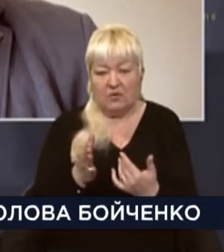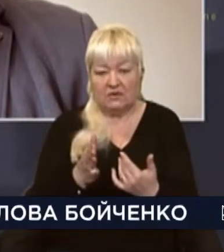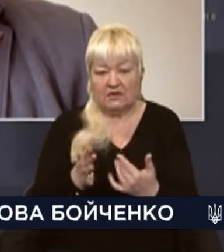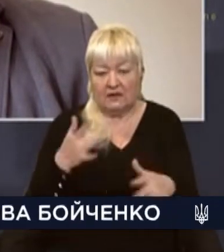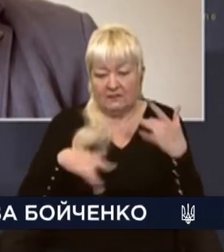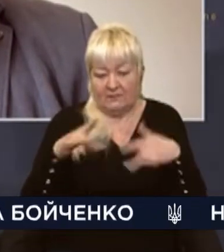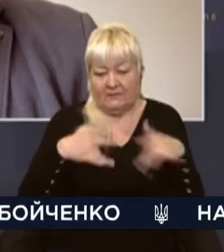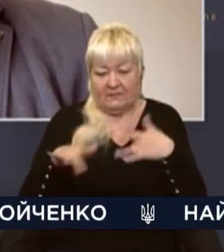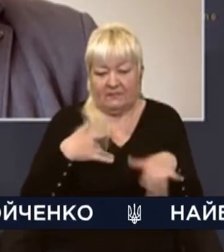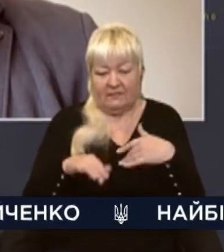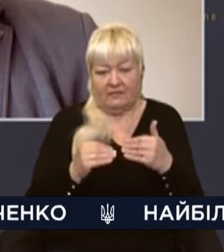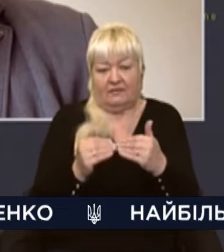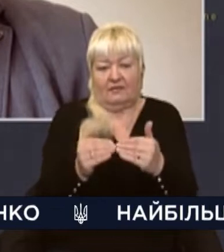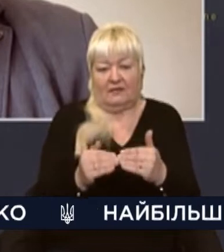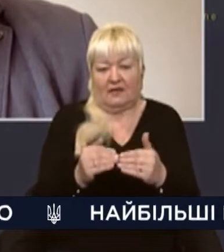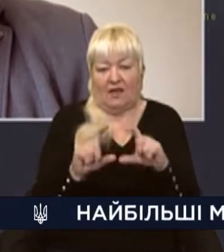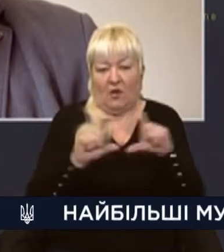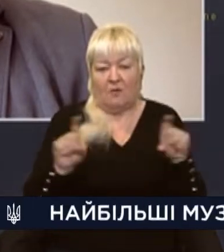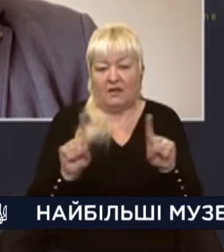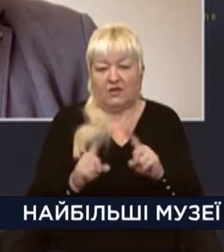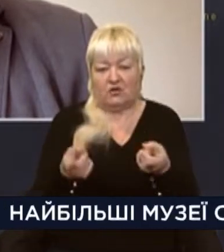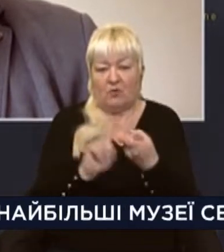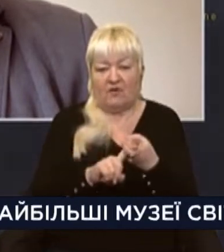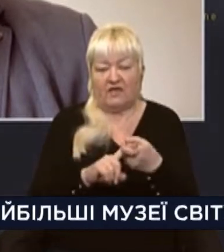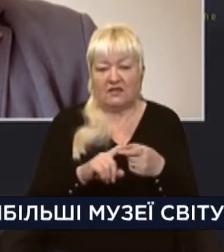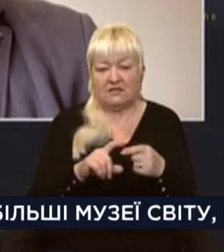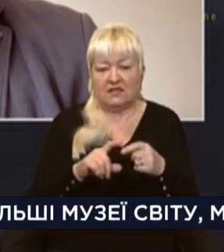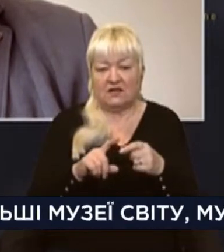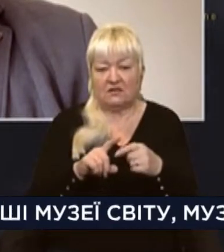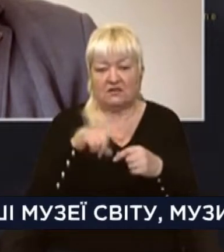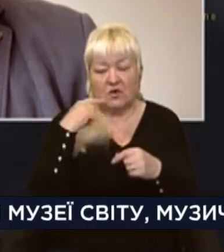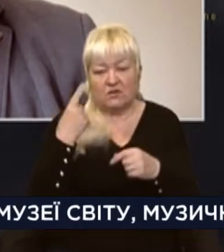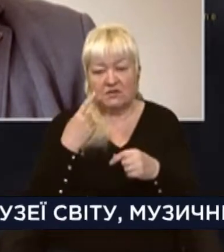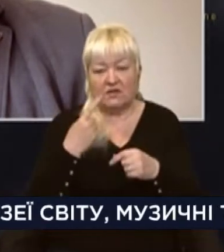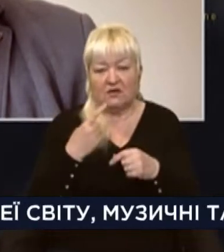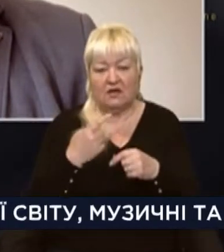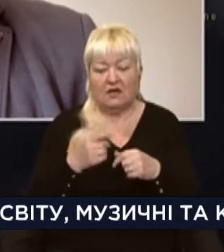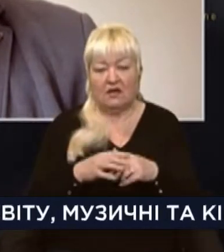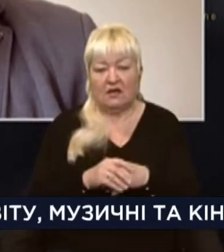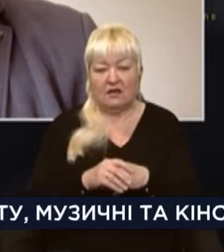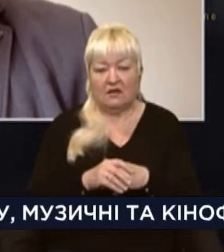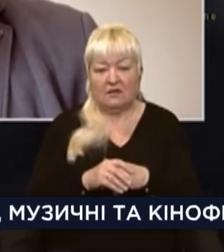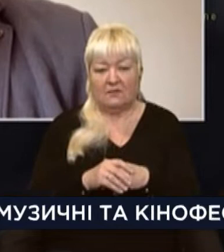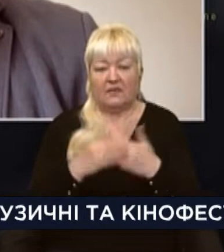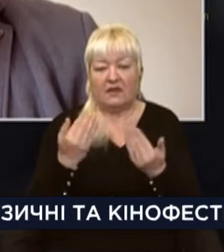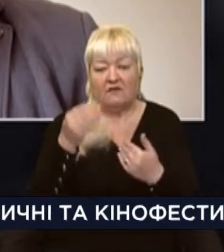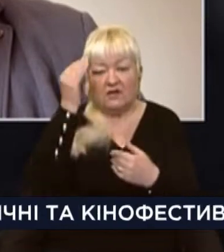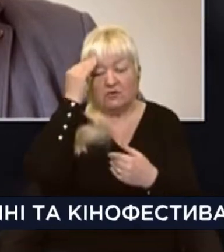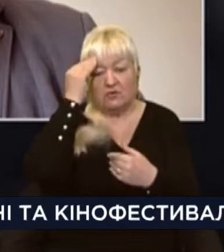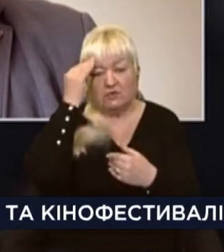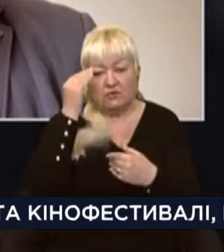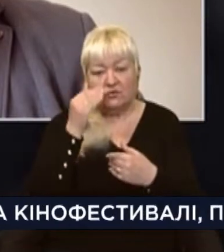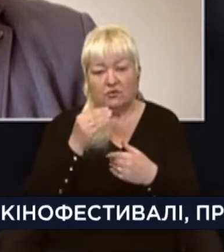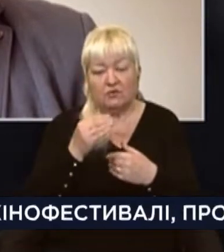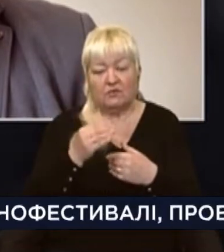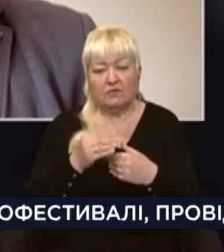від себе будь-які компанії, які пов'язані з Росією, тому що це і репутаційні ризики, й взагалі чисто по-людськи, як то кажуть. На вашу думку, 3